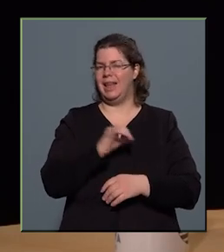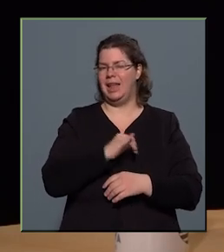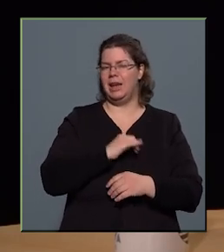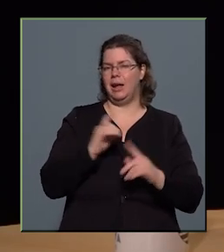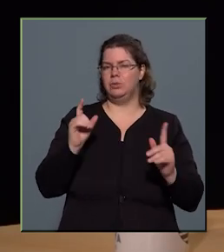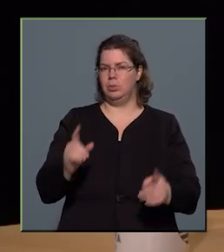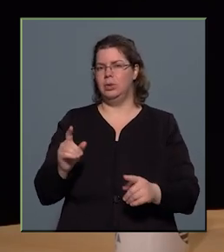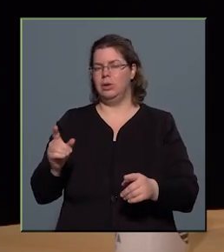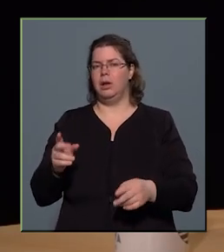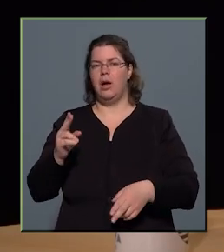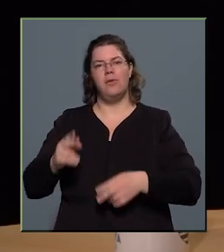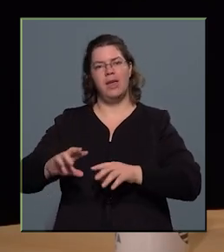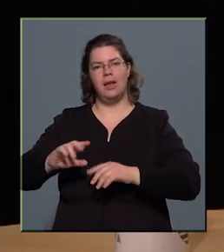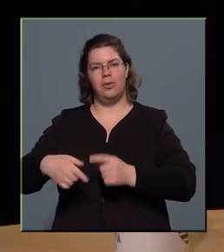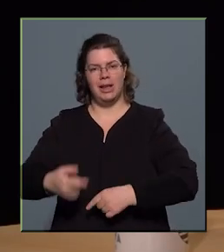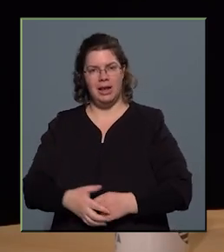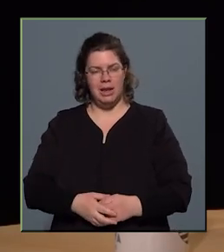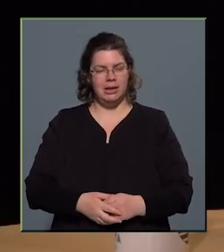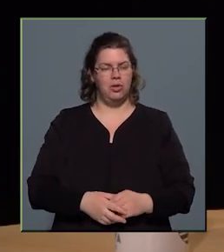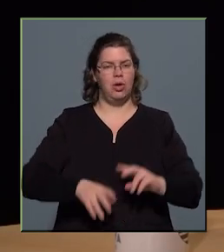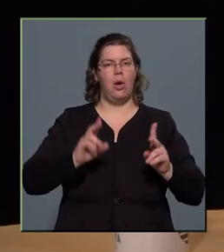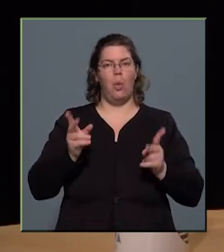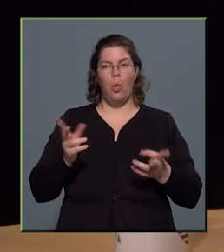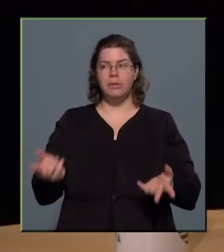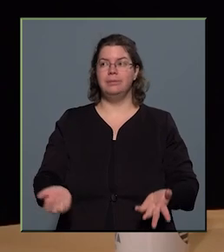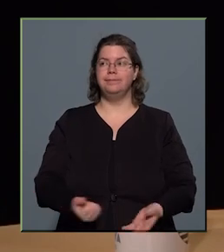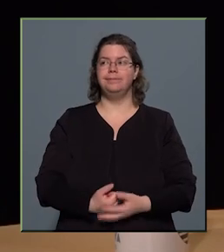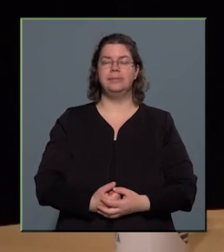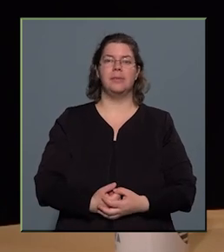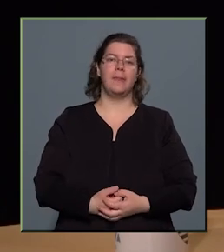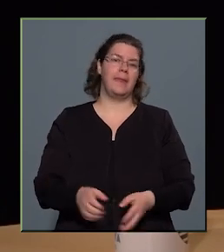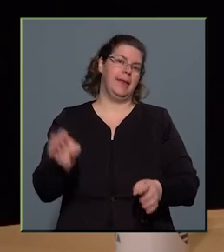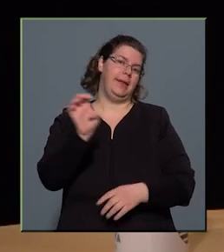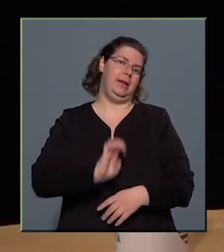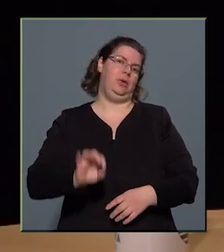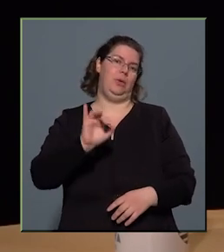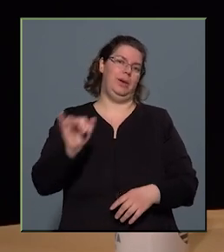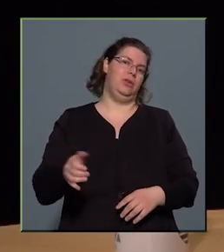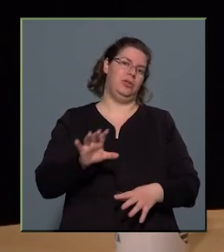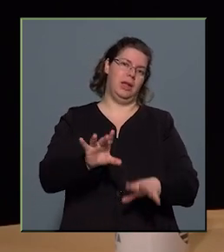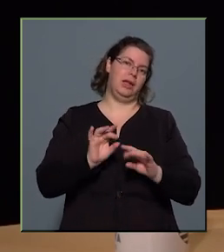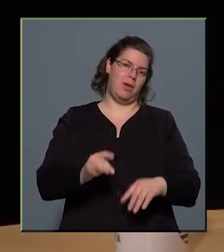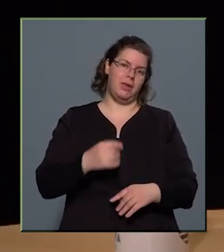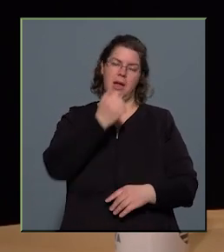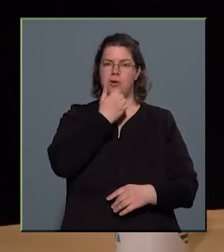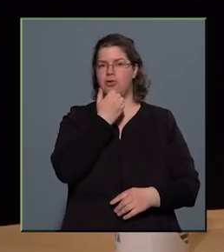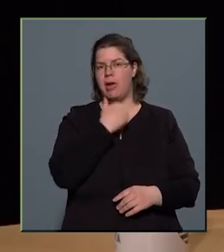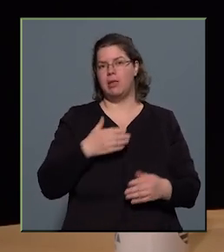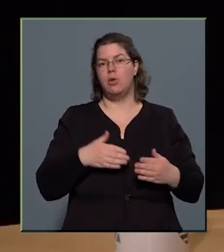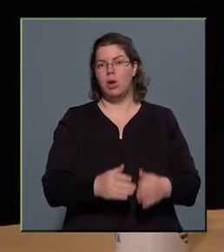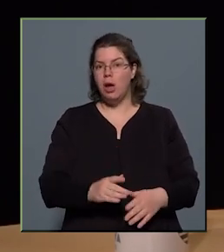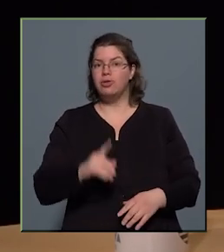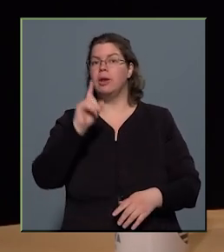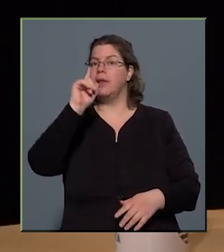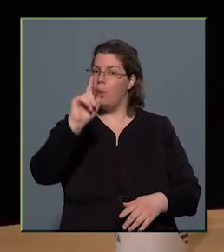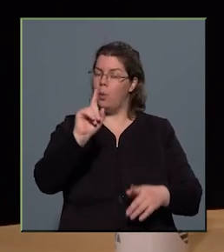végkövetkeztetése, hogy Európa is kiválasztotta a saját űrhajósait, de úgy